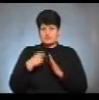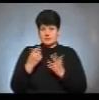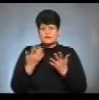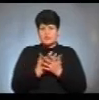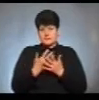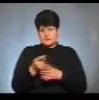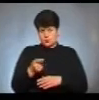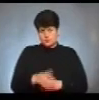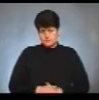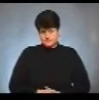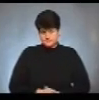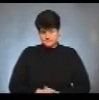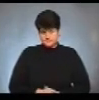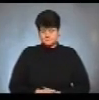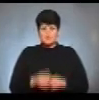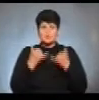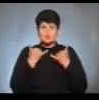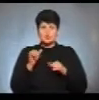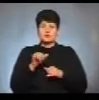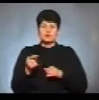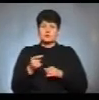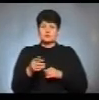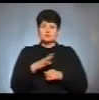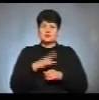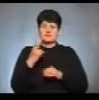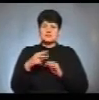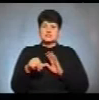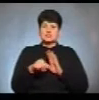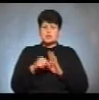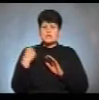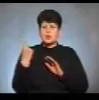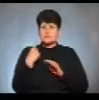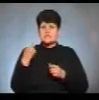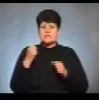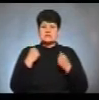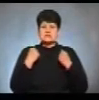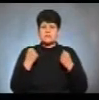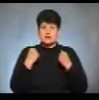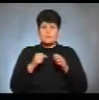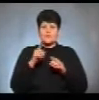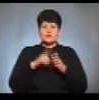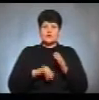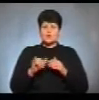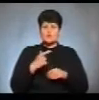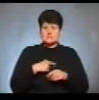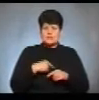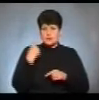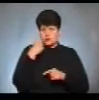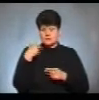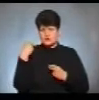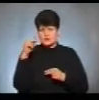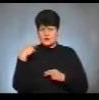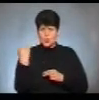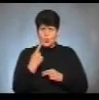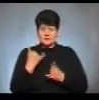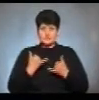в Тернополі. Сьогодні в Тернополі відбулася 26-та обласна спартакіада «Повір у себе» та особистий чемпіонат